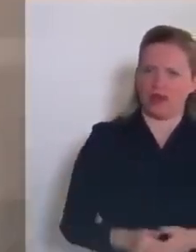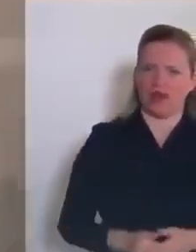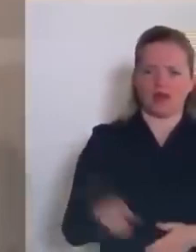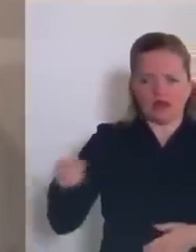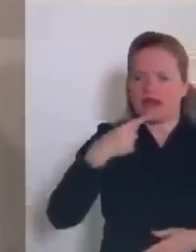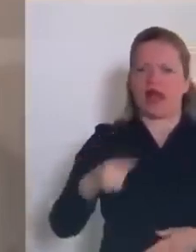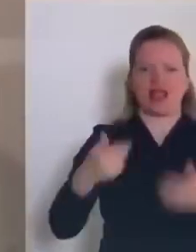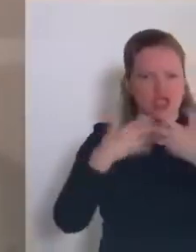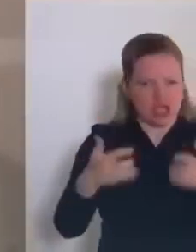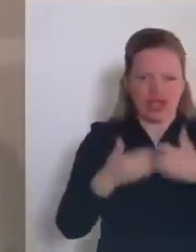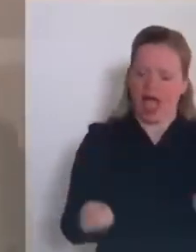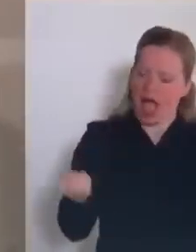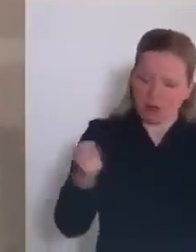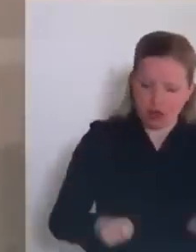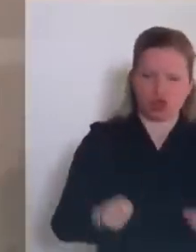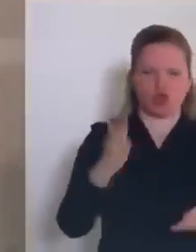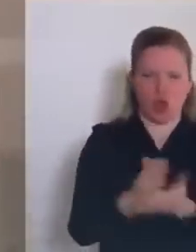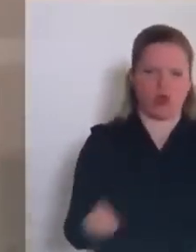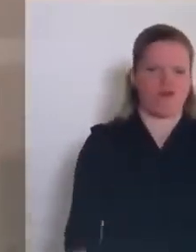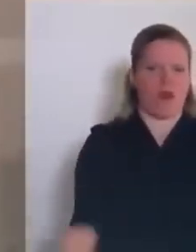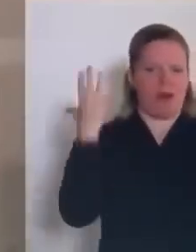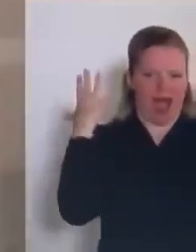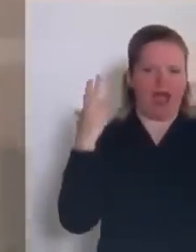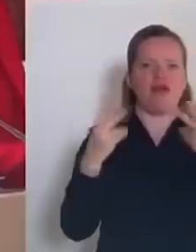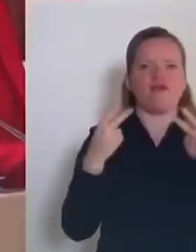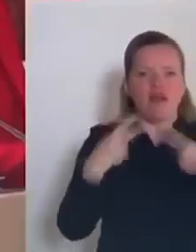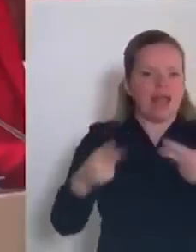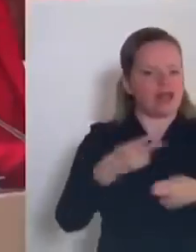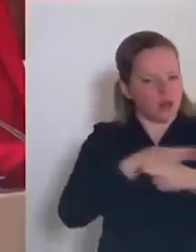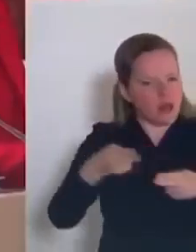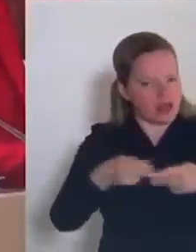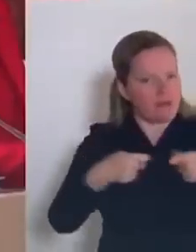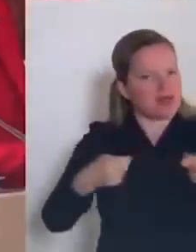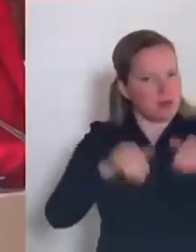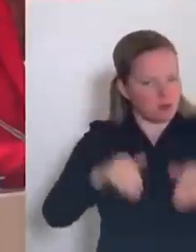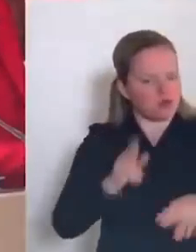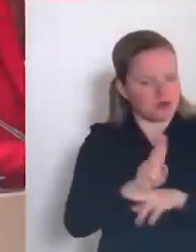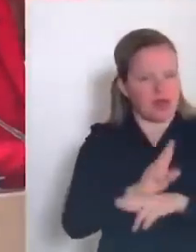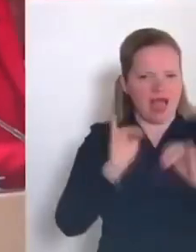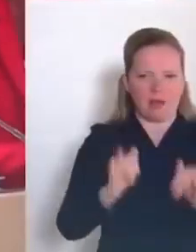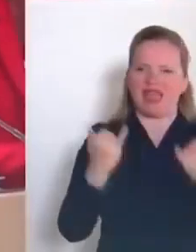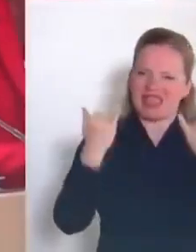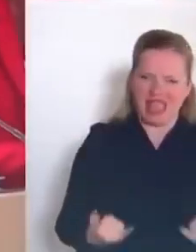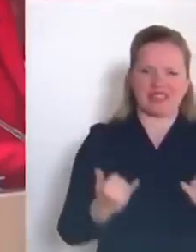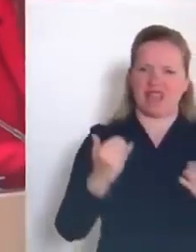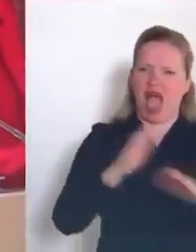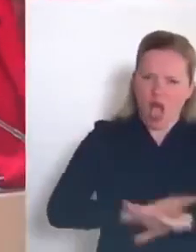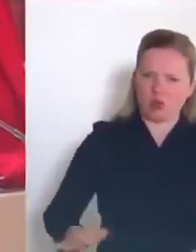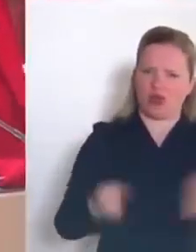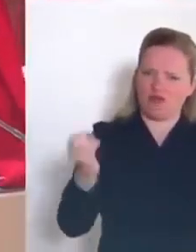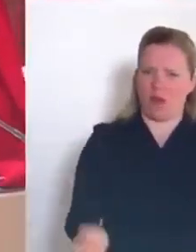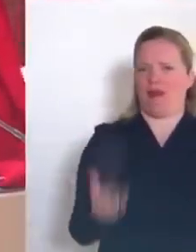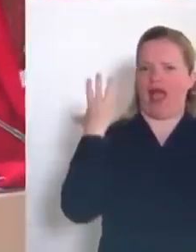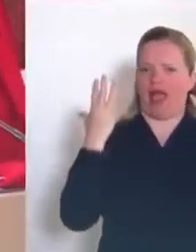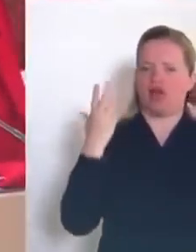che questa storia finisce qui. È passata e staremo ancora attenti alla nostra igiene. Lasciate in pace la gente. È già passato, è